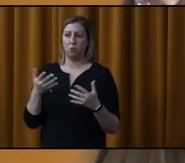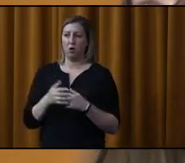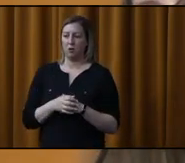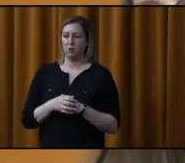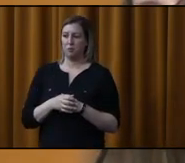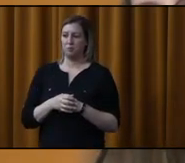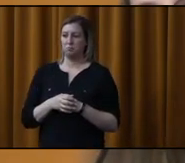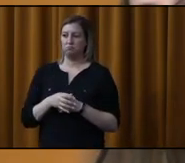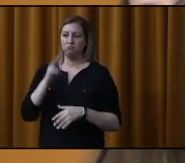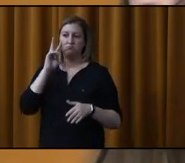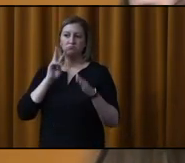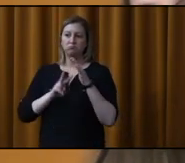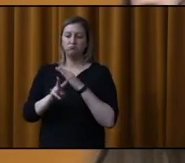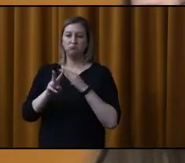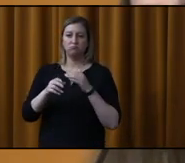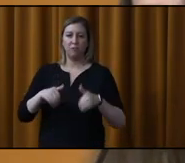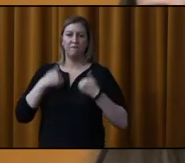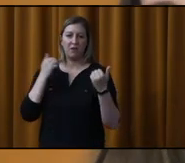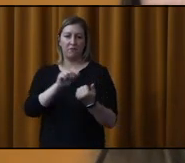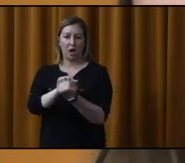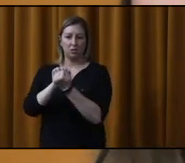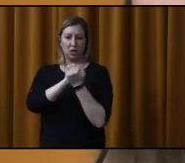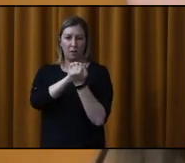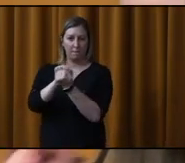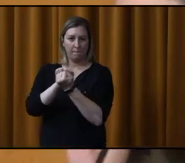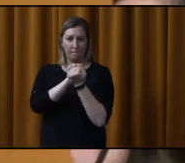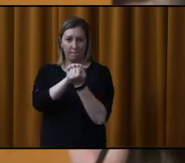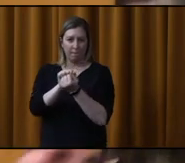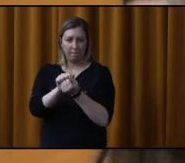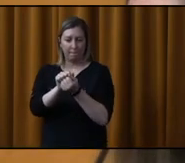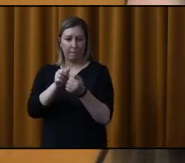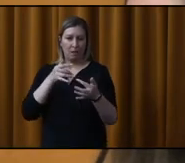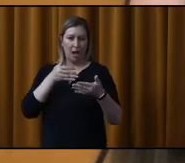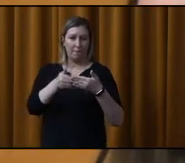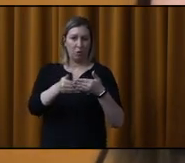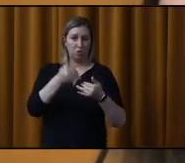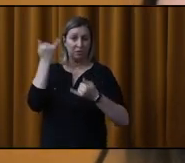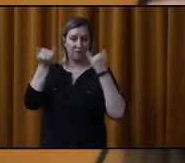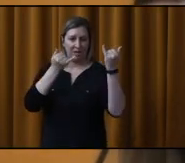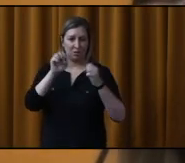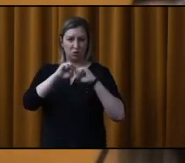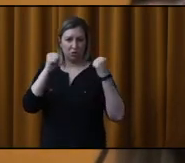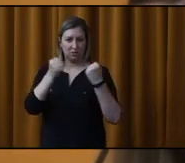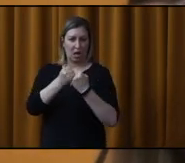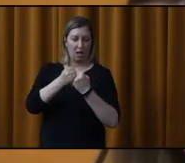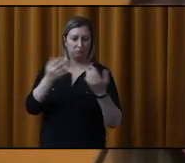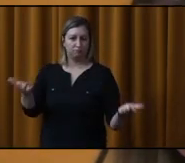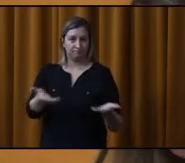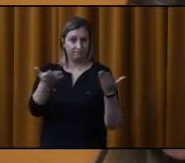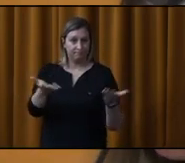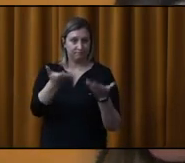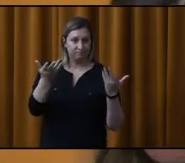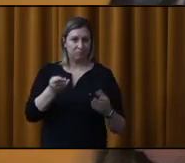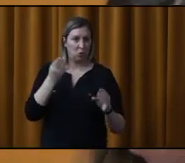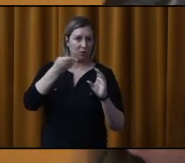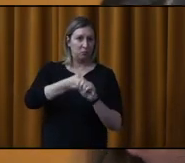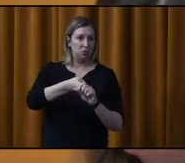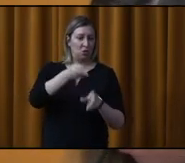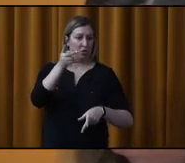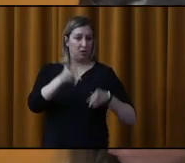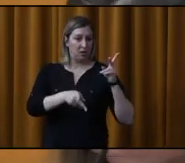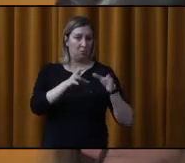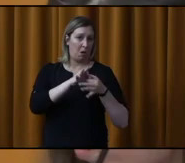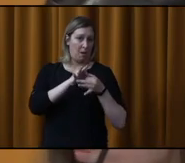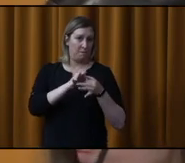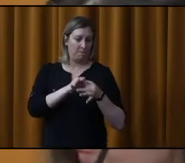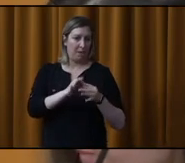dans la vision du vivre-ensemble avec une approche d'innovation sociale et de valoriser la contribution des membres de la communauté à